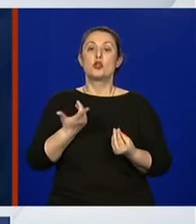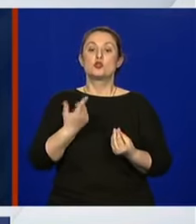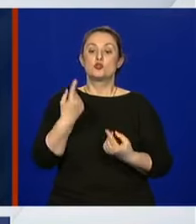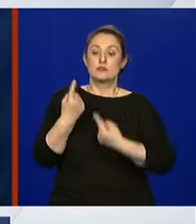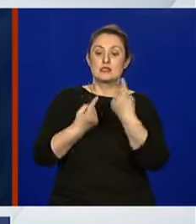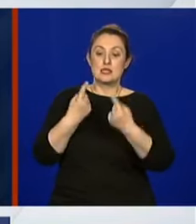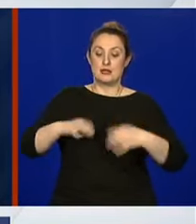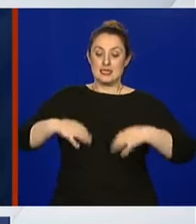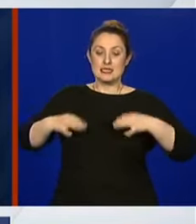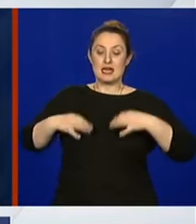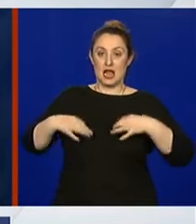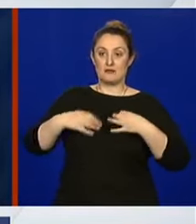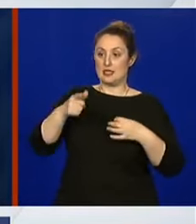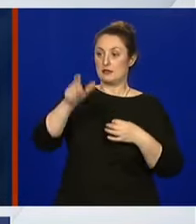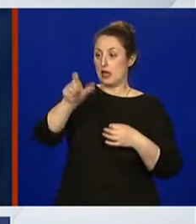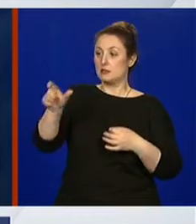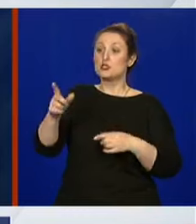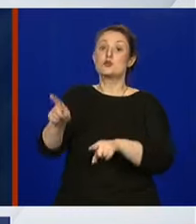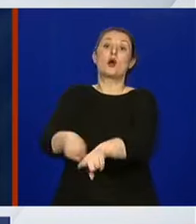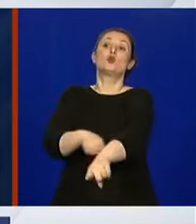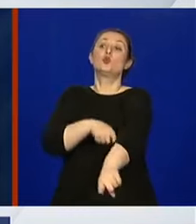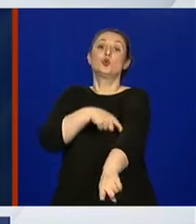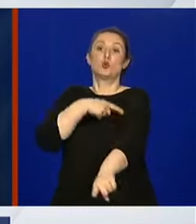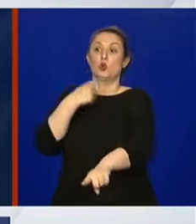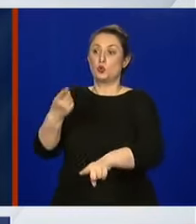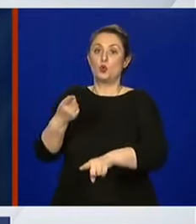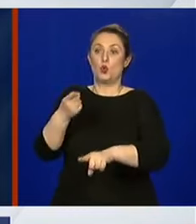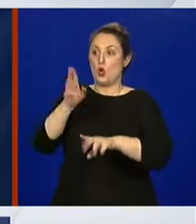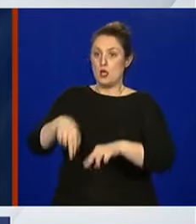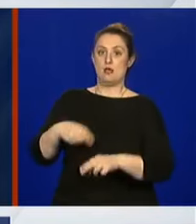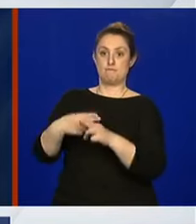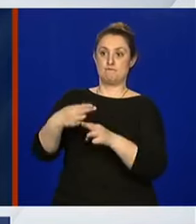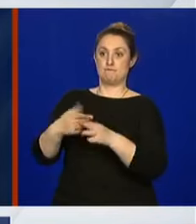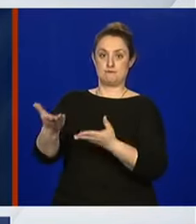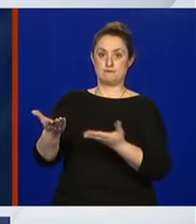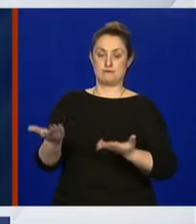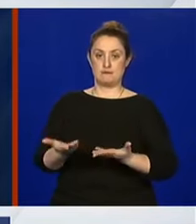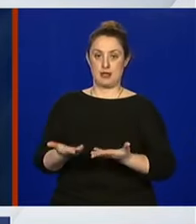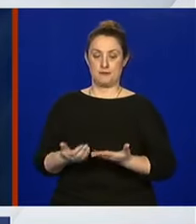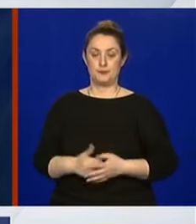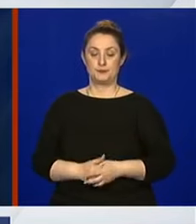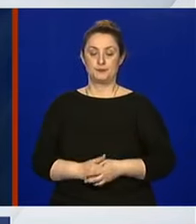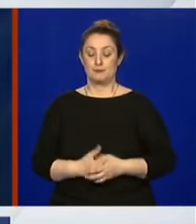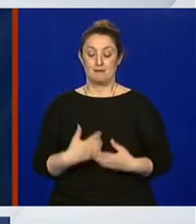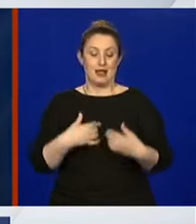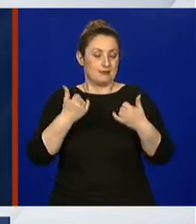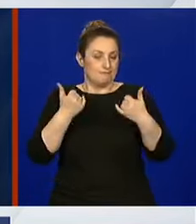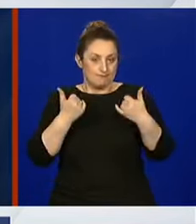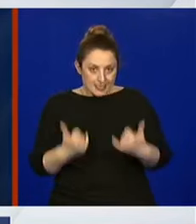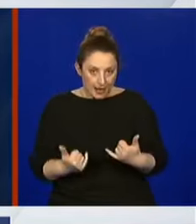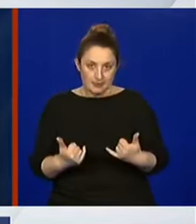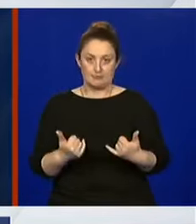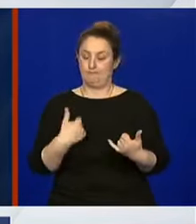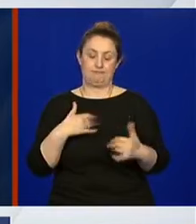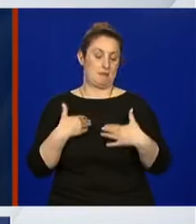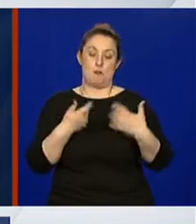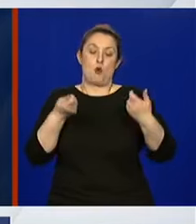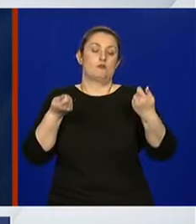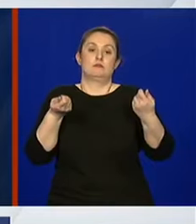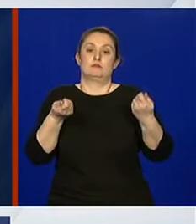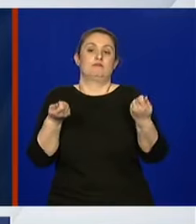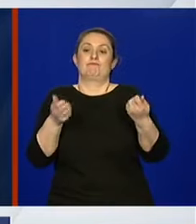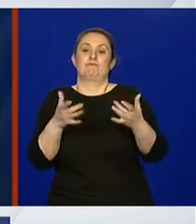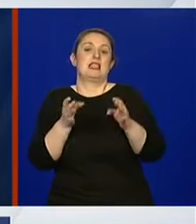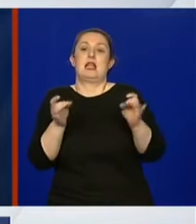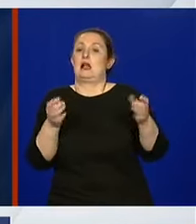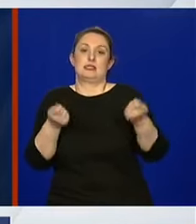koji su doveli do toga da su oni tako dugo. pozitivni, ali u ovom trenutku nemamo nikakvih zaključaka po tom pitanju, pa